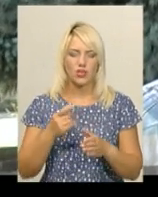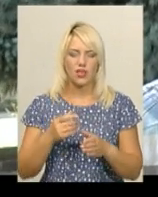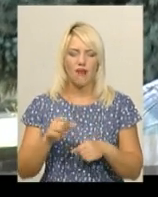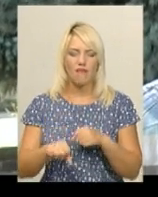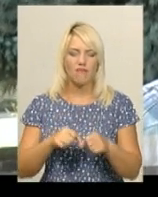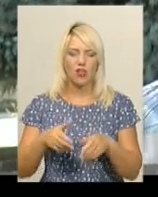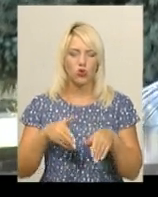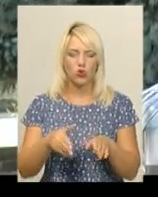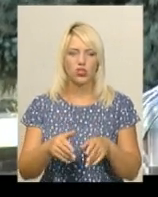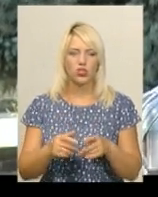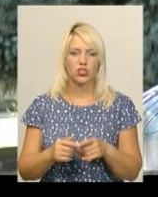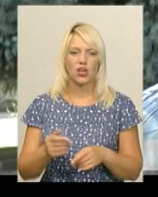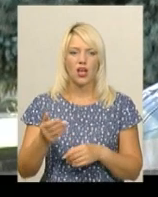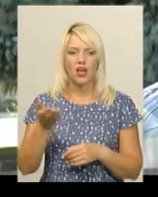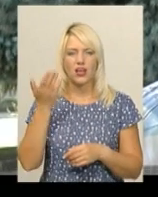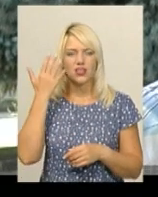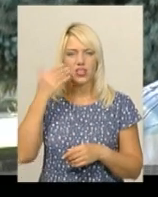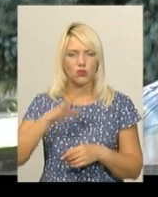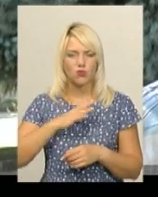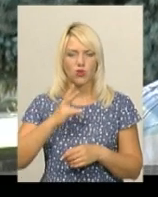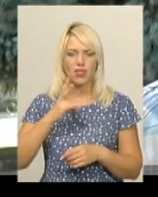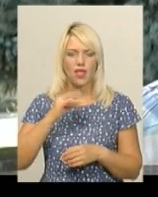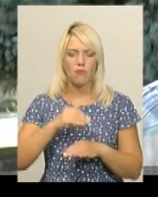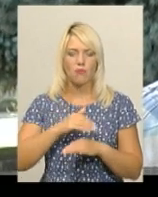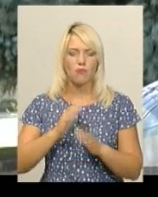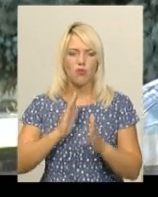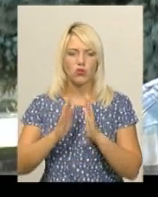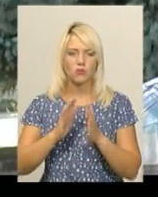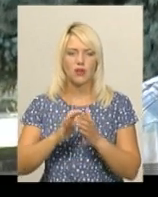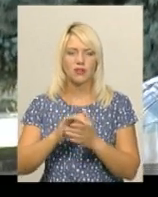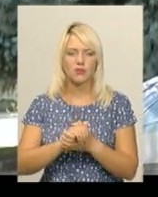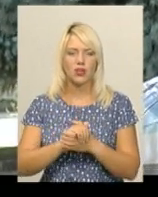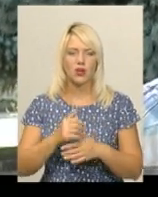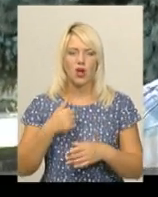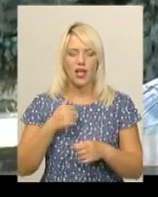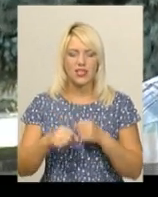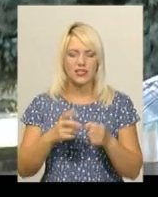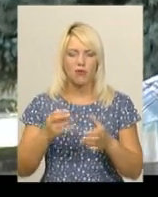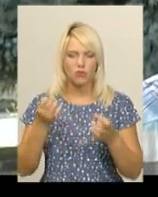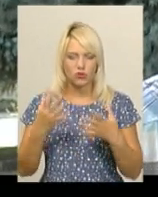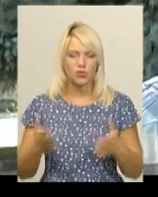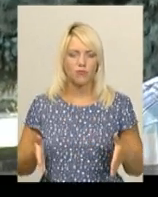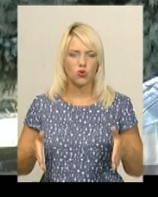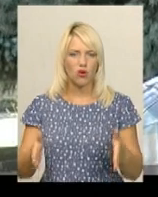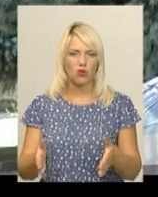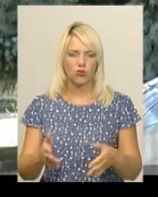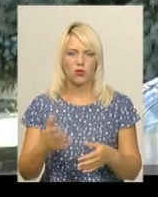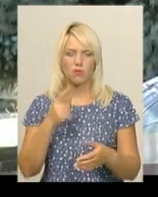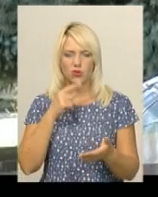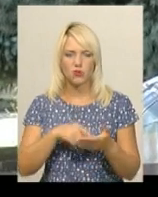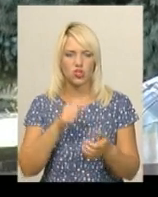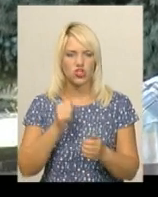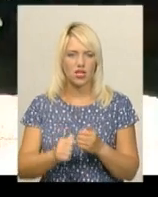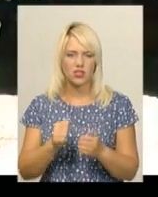того, що на проспекті Миро колись була. Тому їздимо по дорогам, наражаємось на небезпеку, потрапляємо часто в аварії,